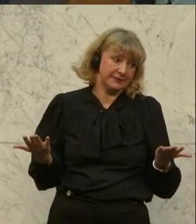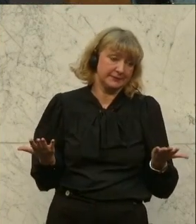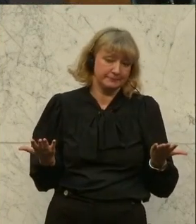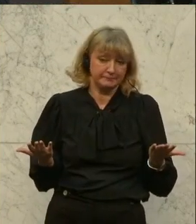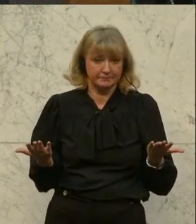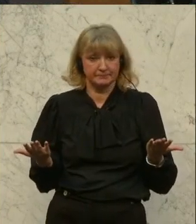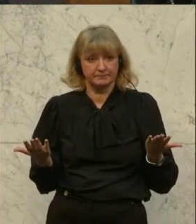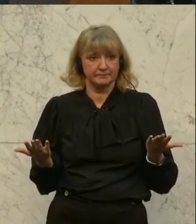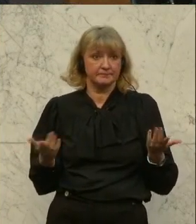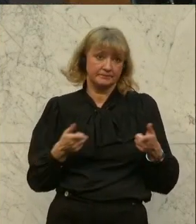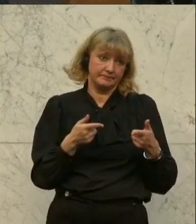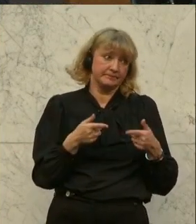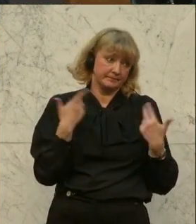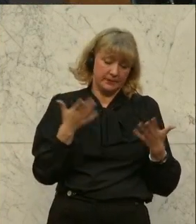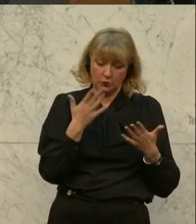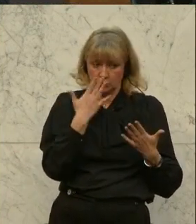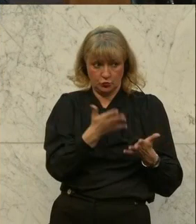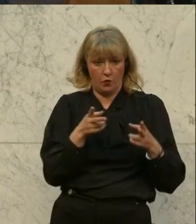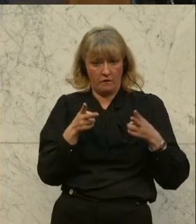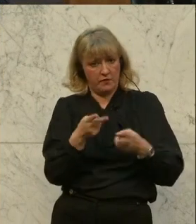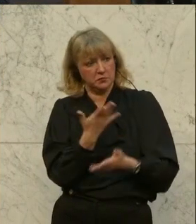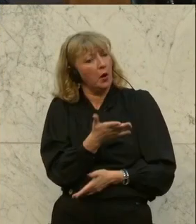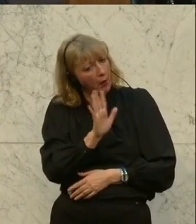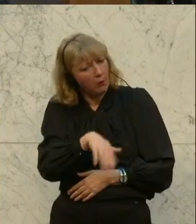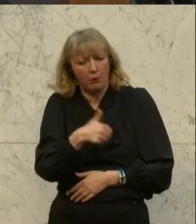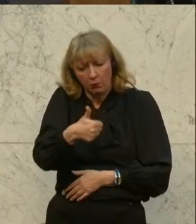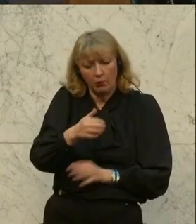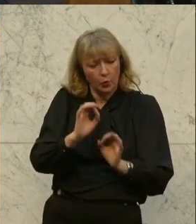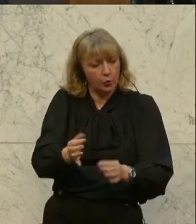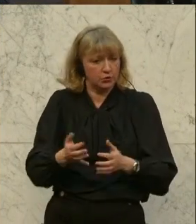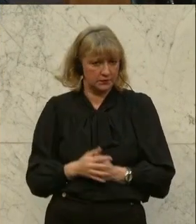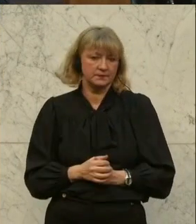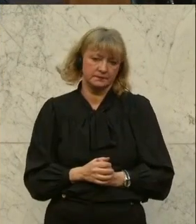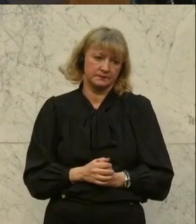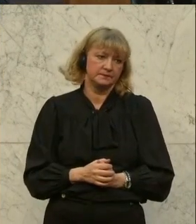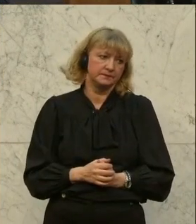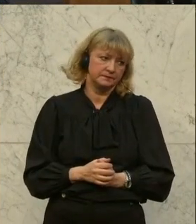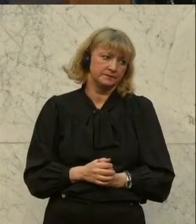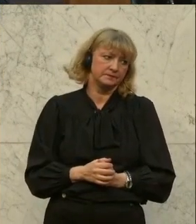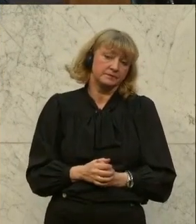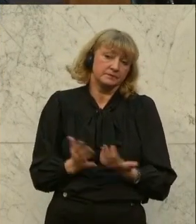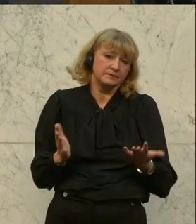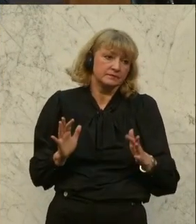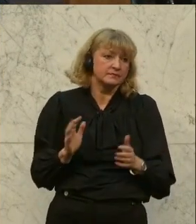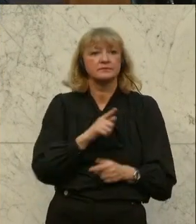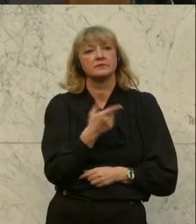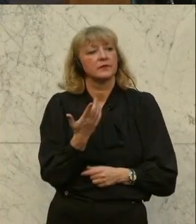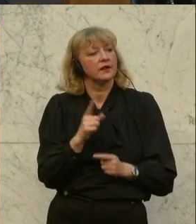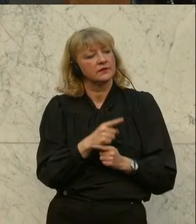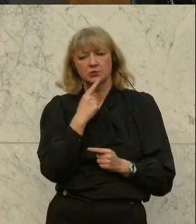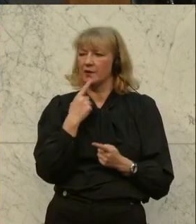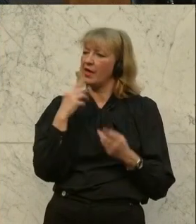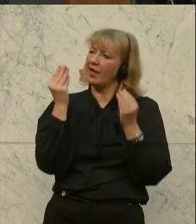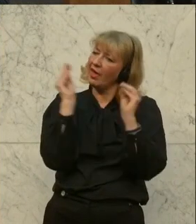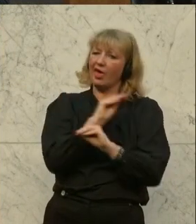auch auf diesem Weg sind, und das ist gut so. Und weil Sie echt jetzt, ja, weil wir von einer redlichen Debatte